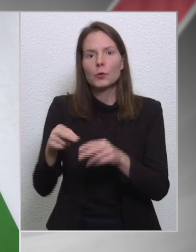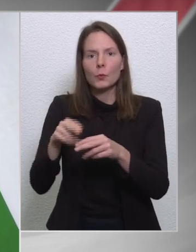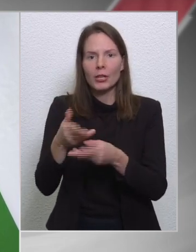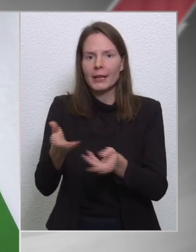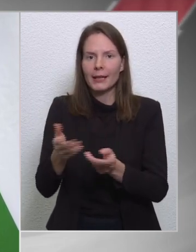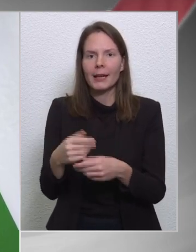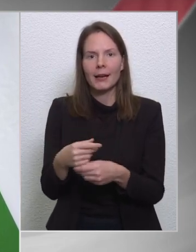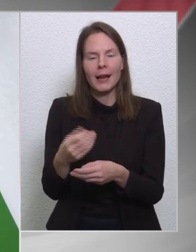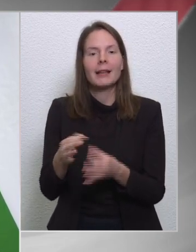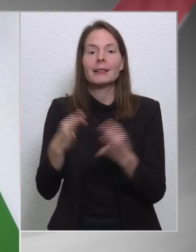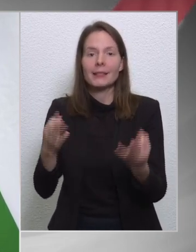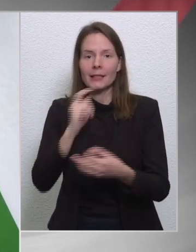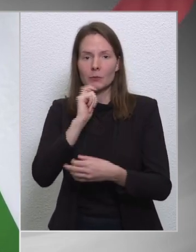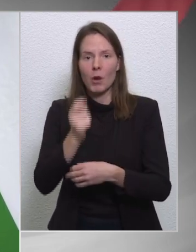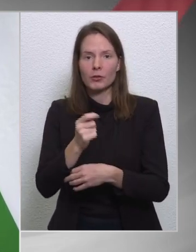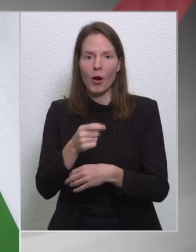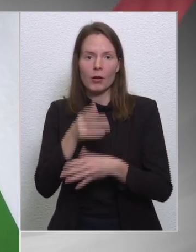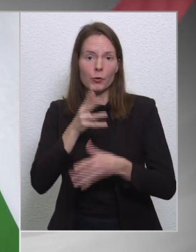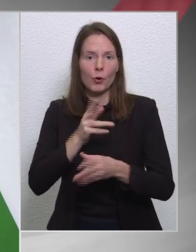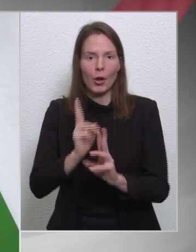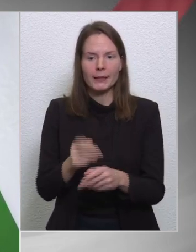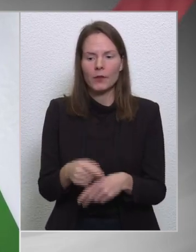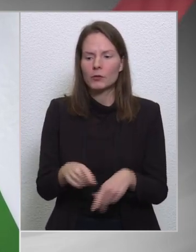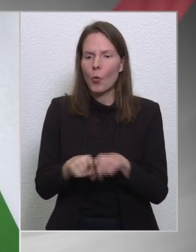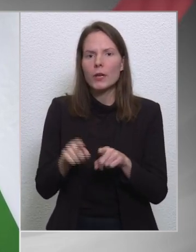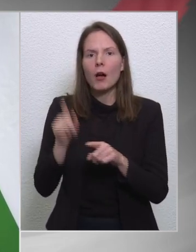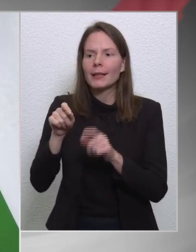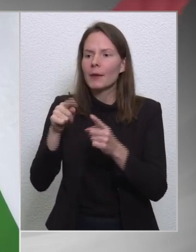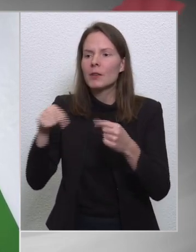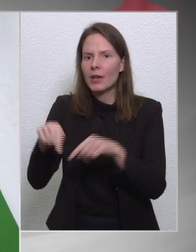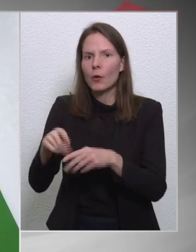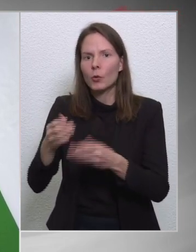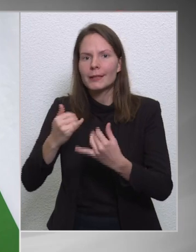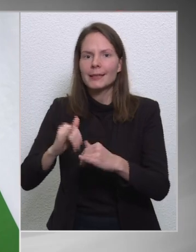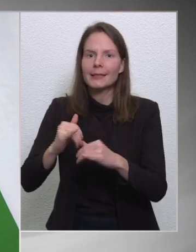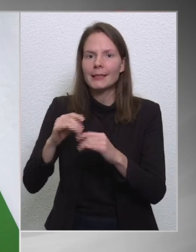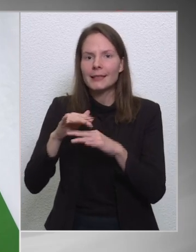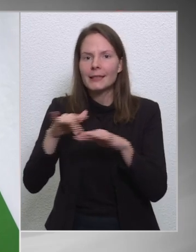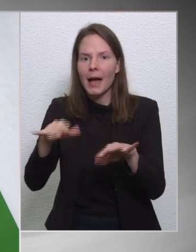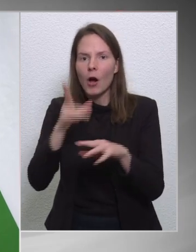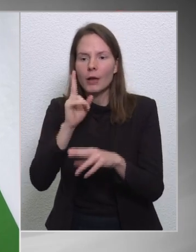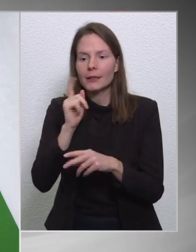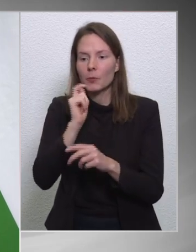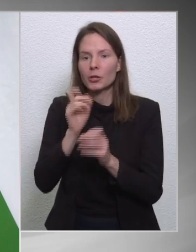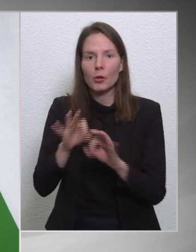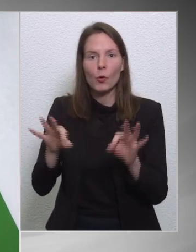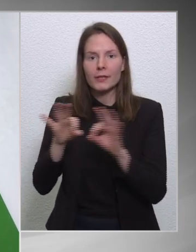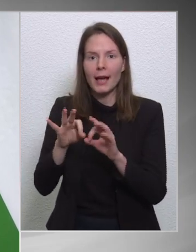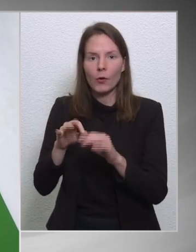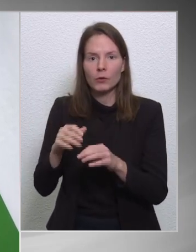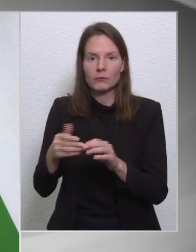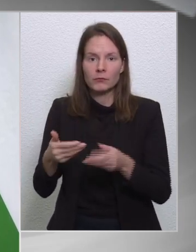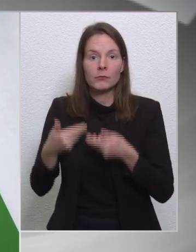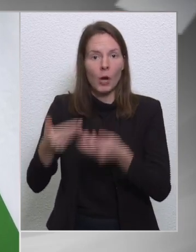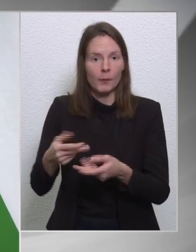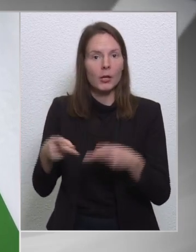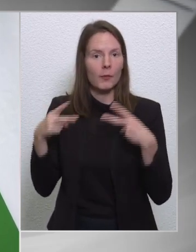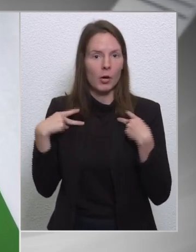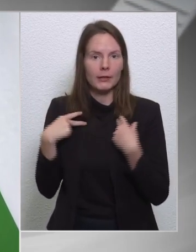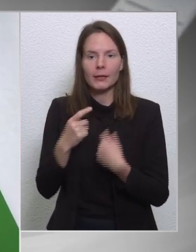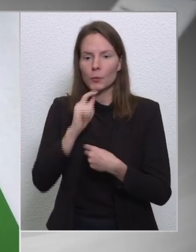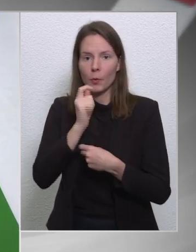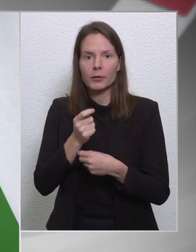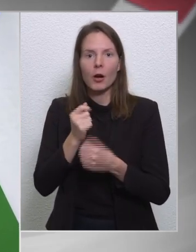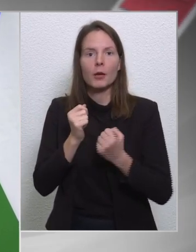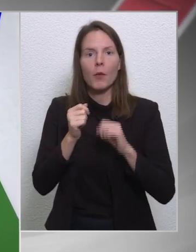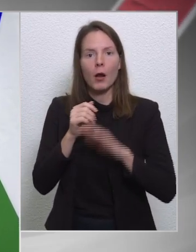leginkább azok a képviselők keltenek, akik egyébként a Magyarországról nyerték el a mandátumokat, és a magyar valoldal színeiben egyik vagy